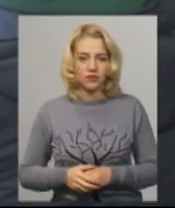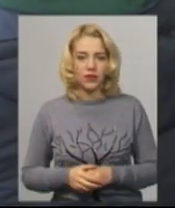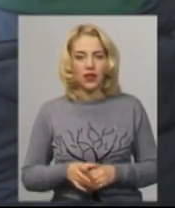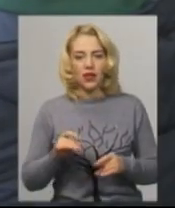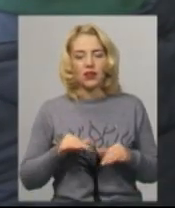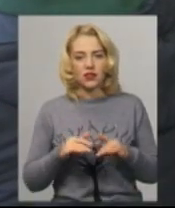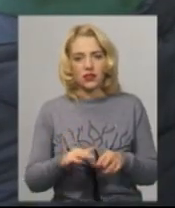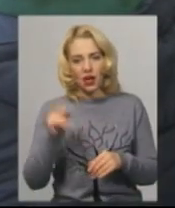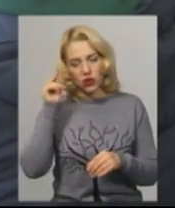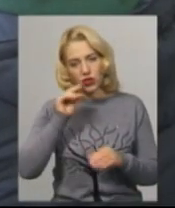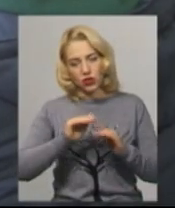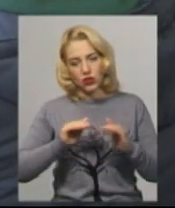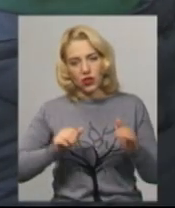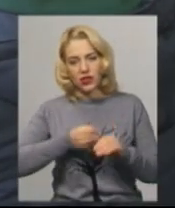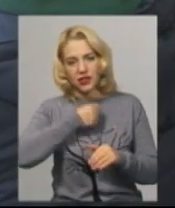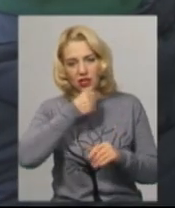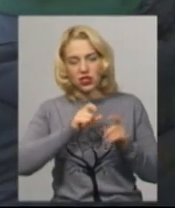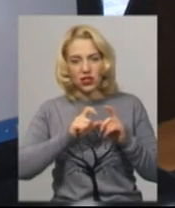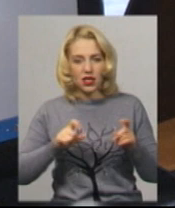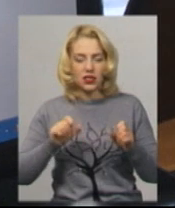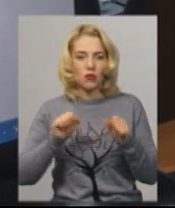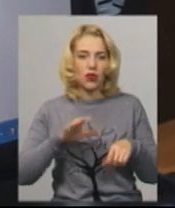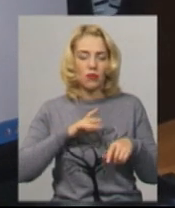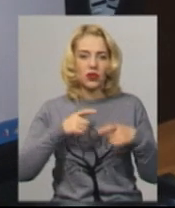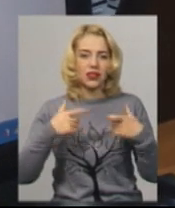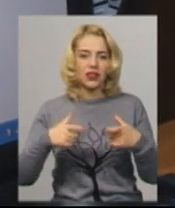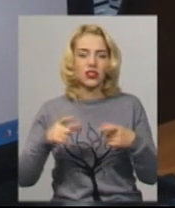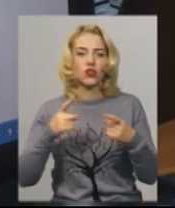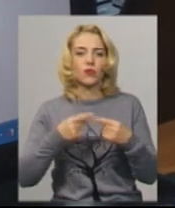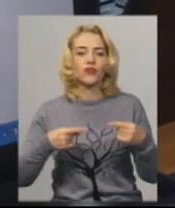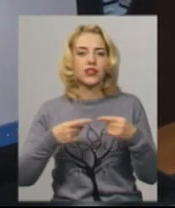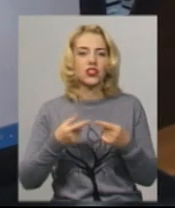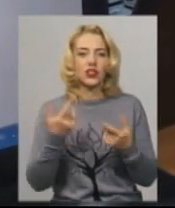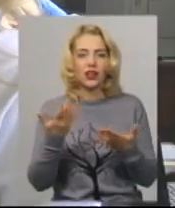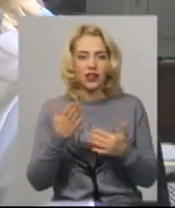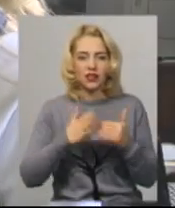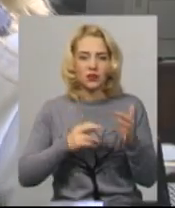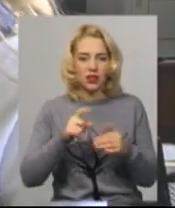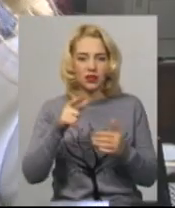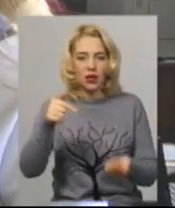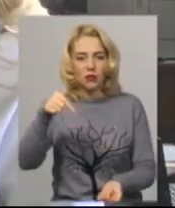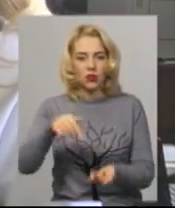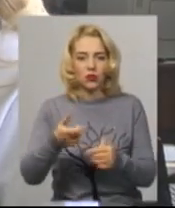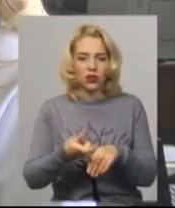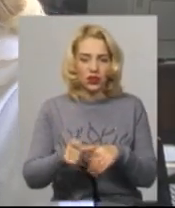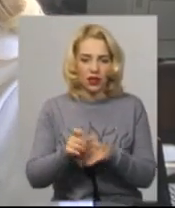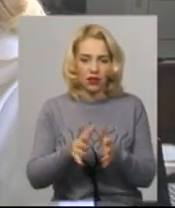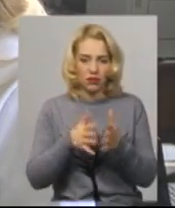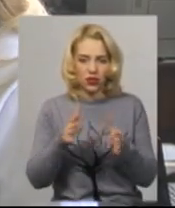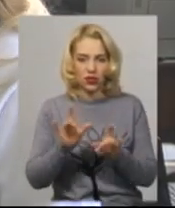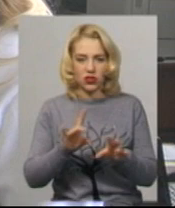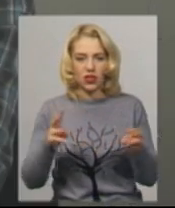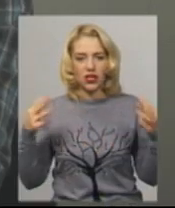На заході школярі старших класів мали змогу пройти тести, аби визначити, яка спеціальність їм підходить найбільше, каже начальник відділу Хмельницького обласного центру